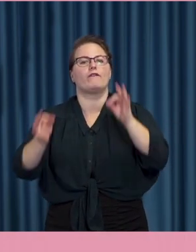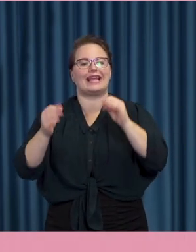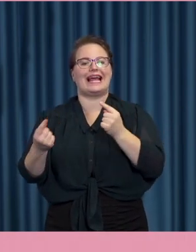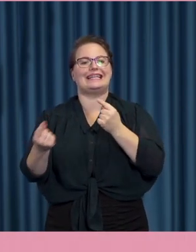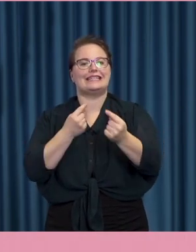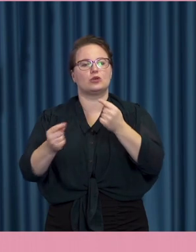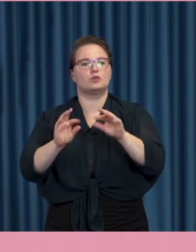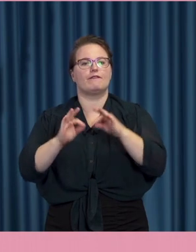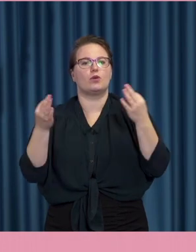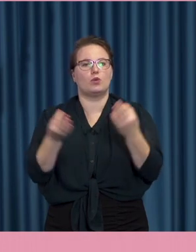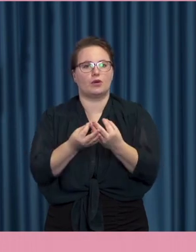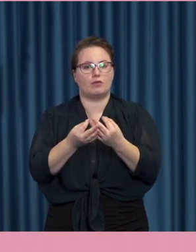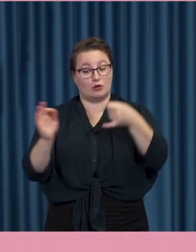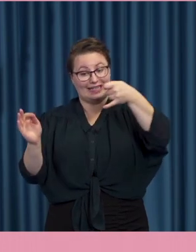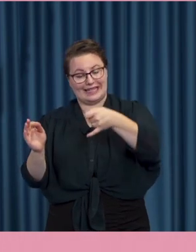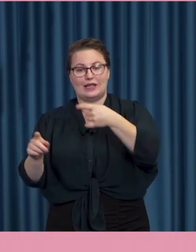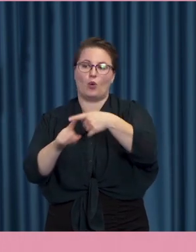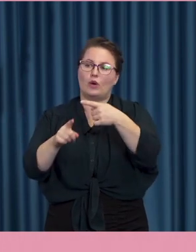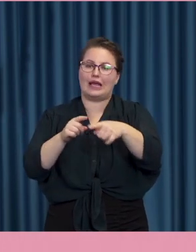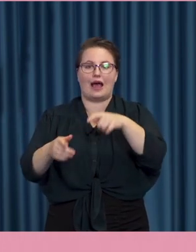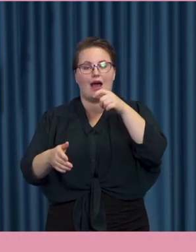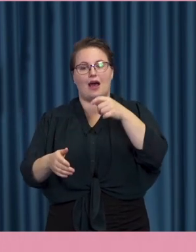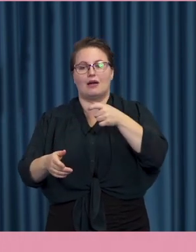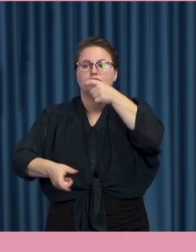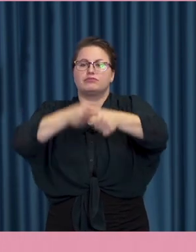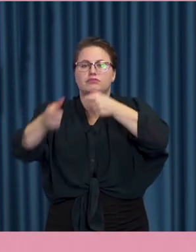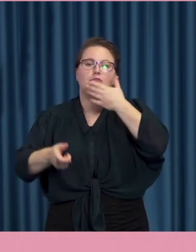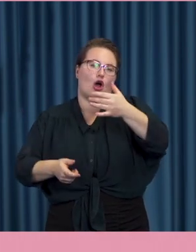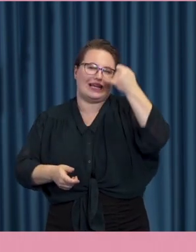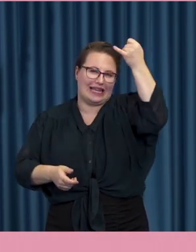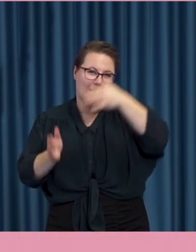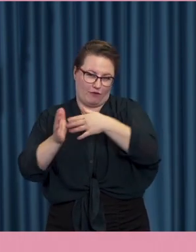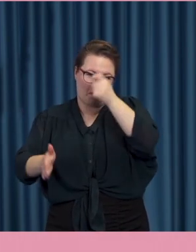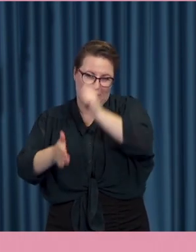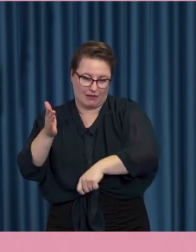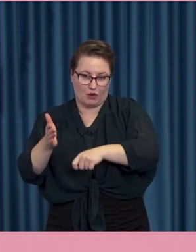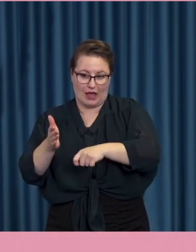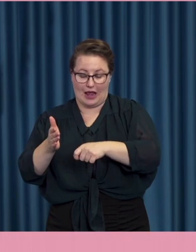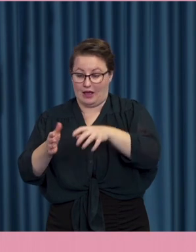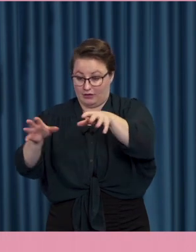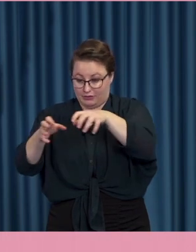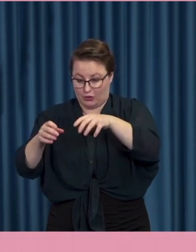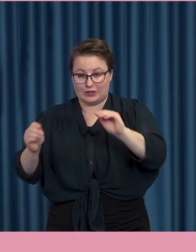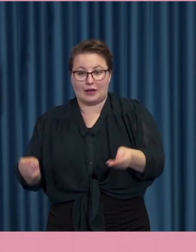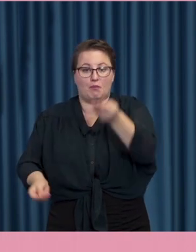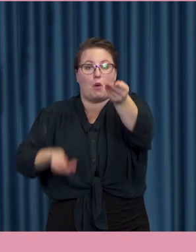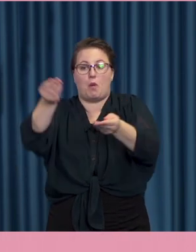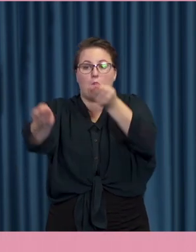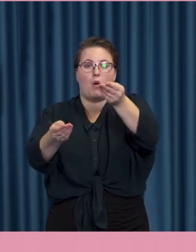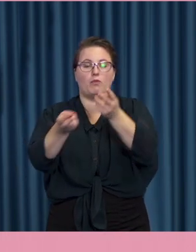fångar upp bra idéer som medborgarna har och filtrerar upp dem så att fler kan se dem också.